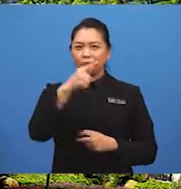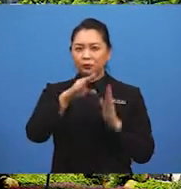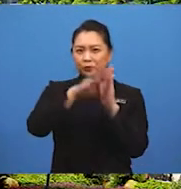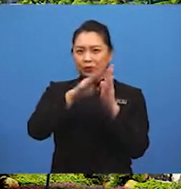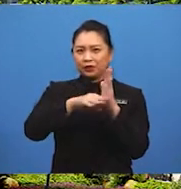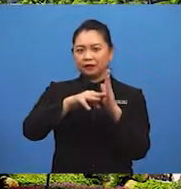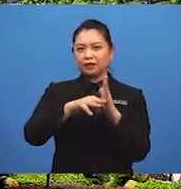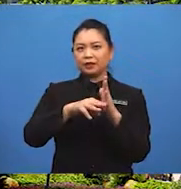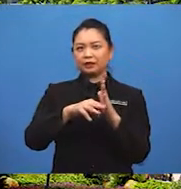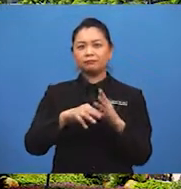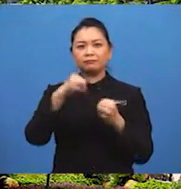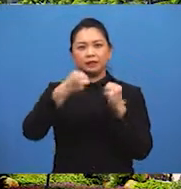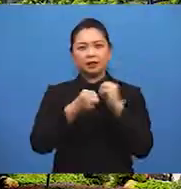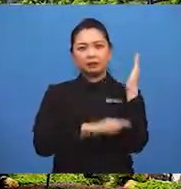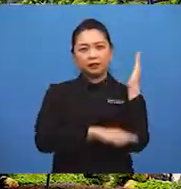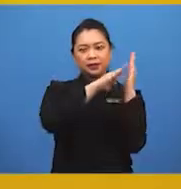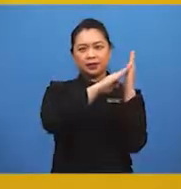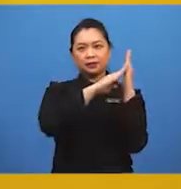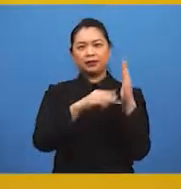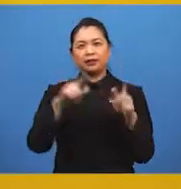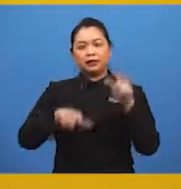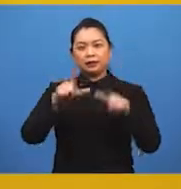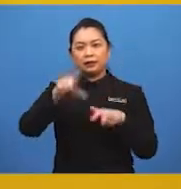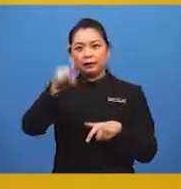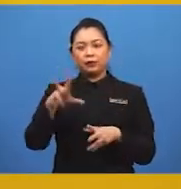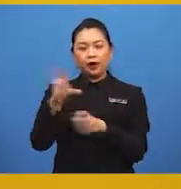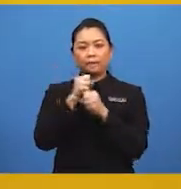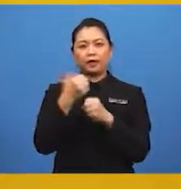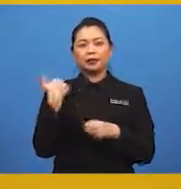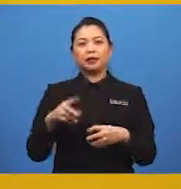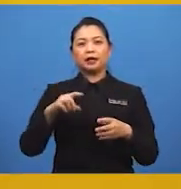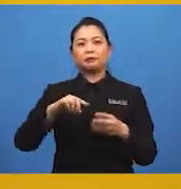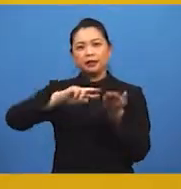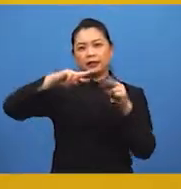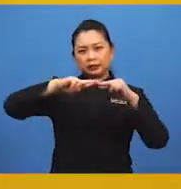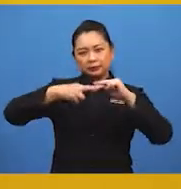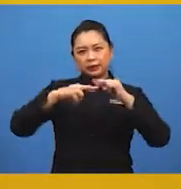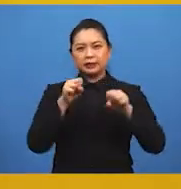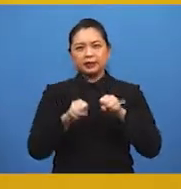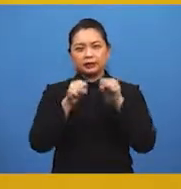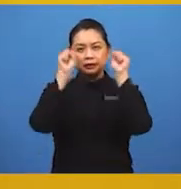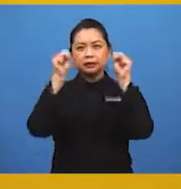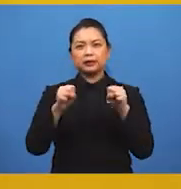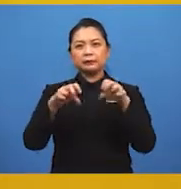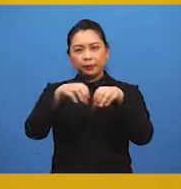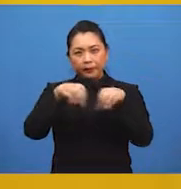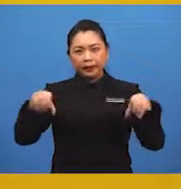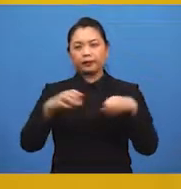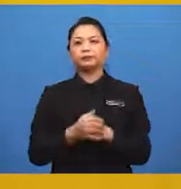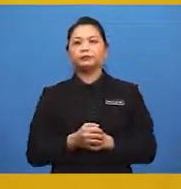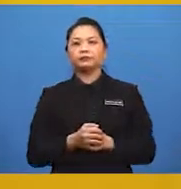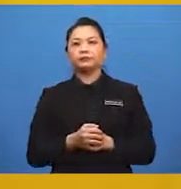Untuk mengurangkan masalah banjir, langkah yang perlu diambil ialah membaiki sistem perparitan.